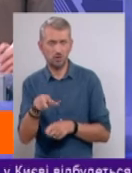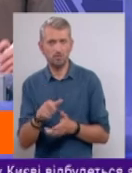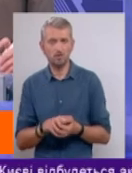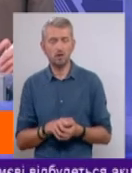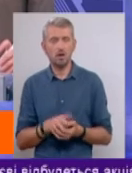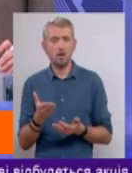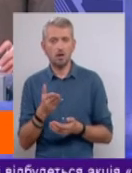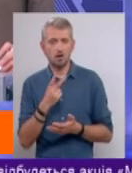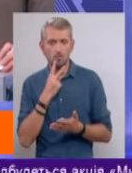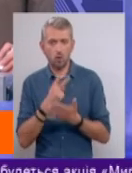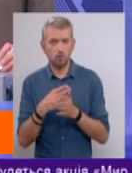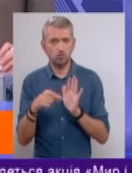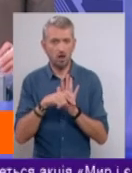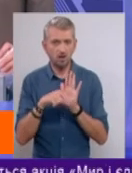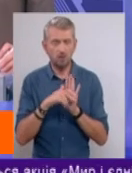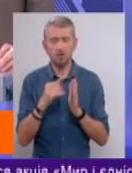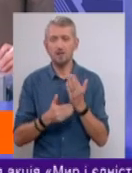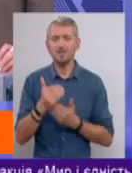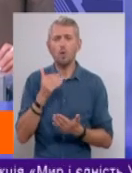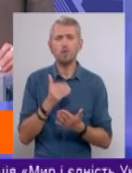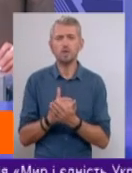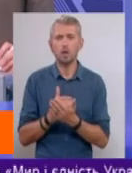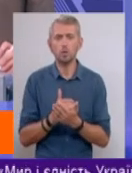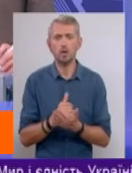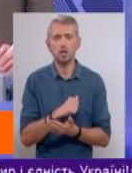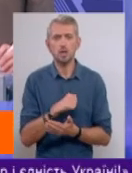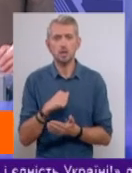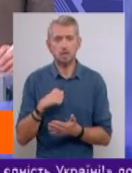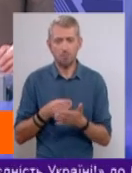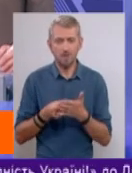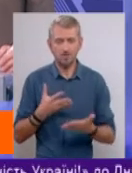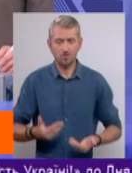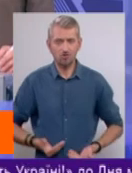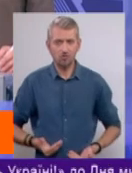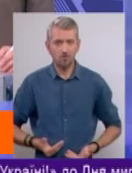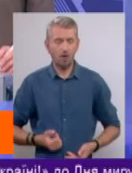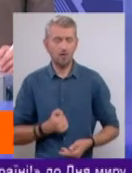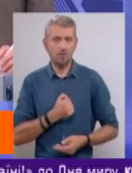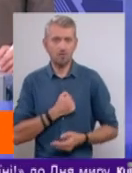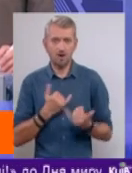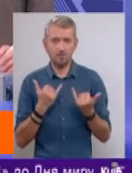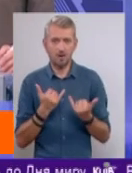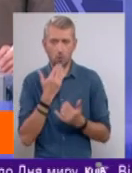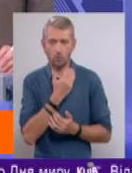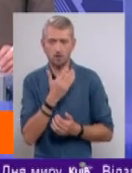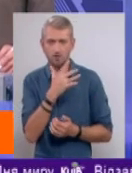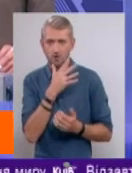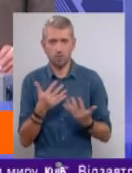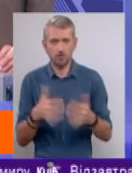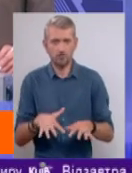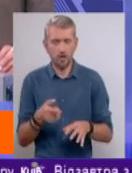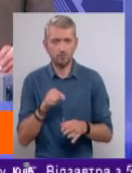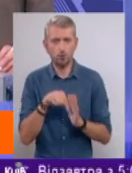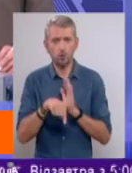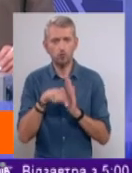який показує негатив. І, на останок, сама цінність життя, вона, на жаль, зараз останнім часом втрачається в тому